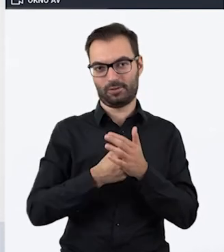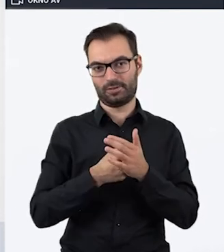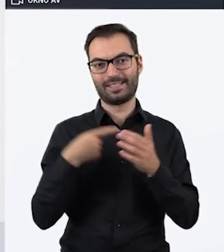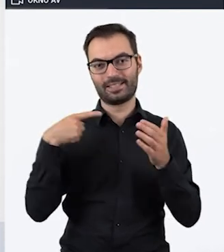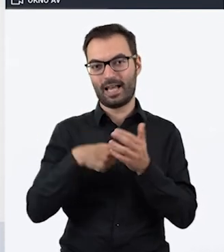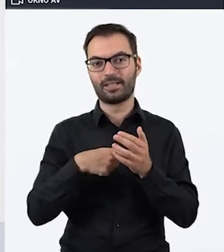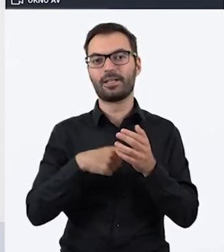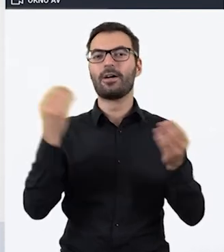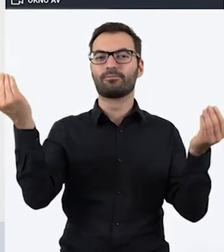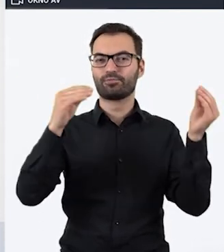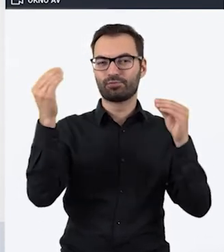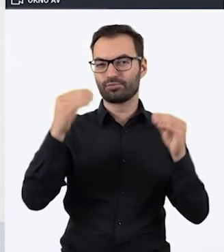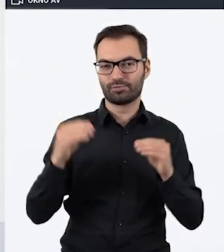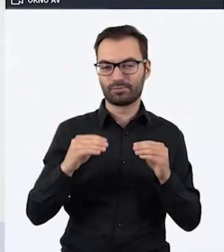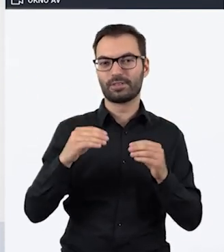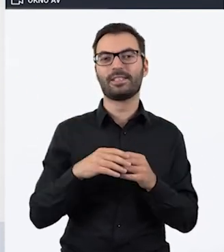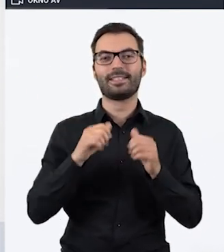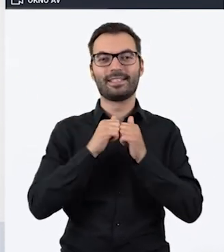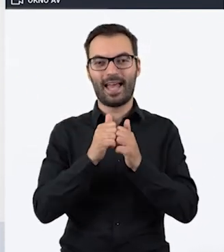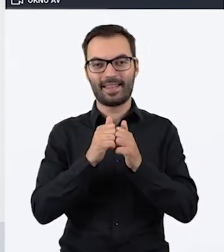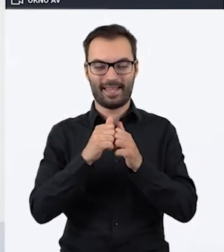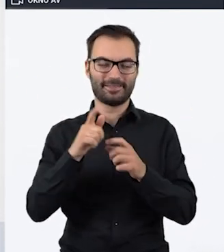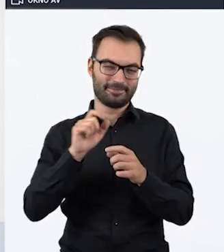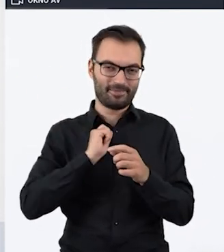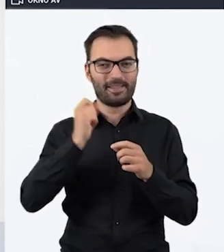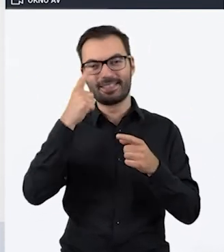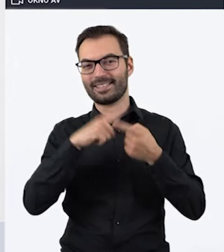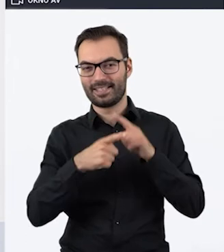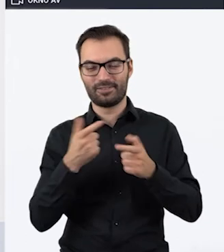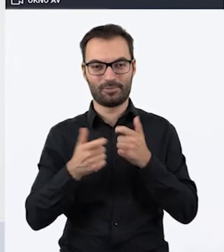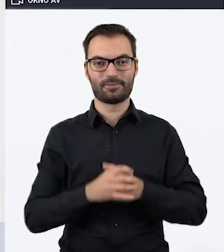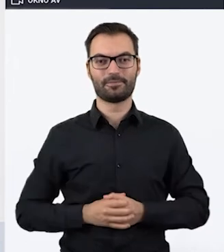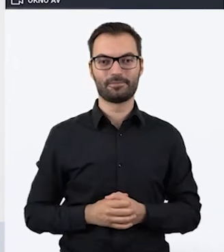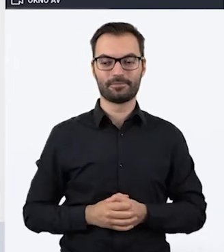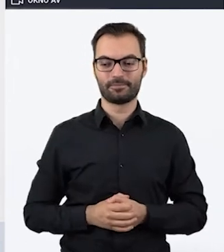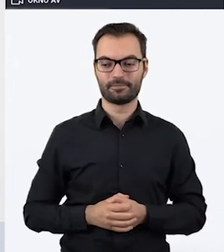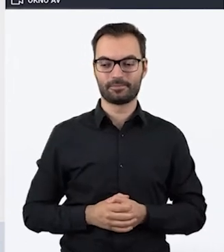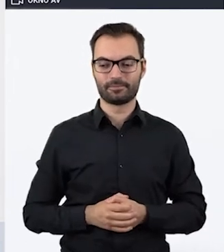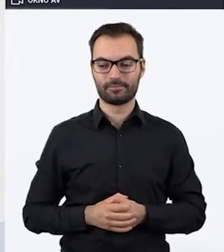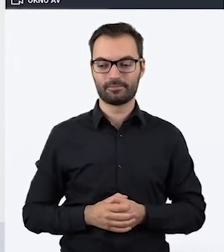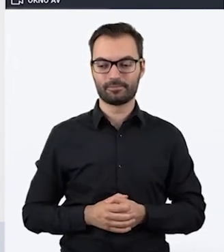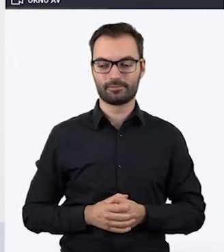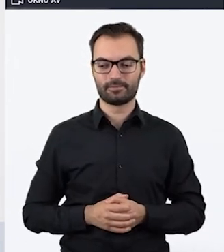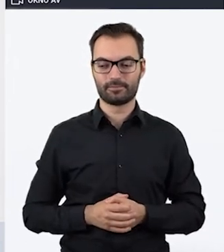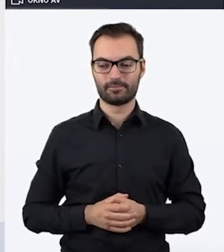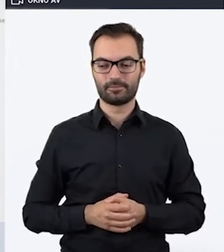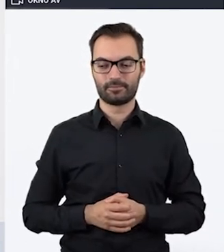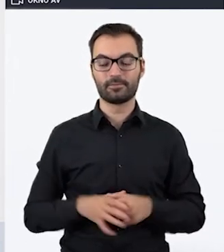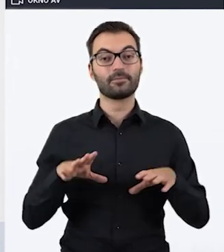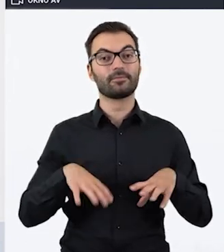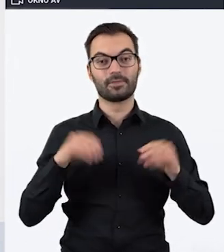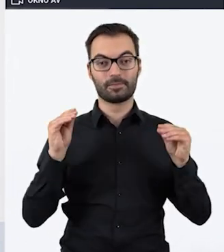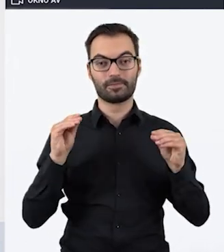ubierania ciekawego naszych zadań w interesującą formę. I teraz tak, na początku,